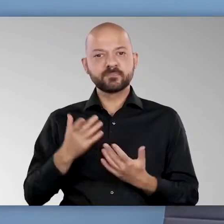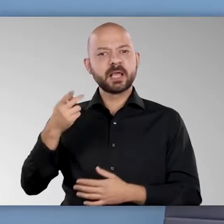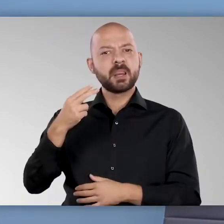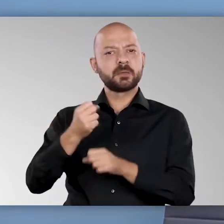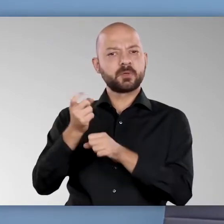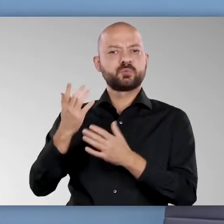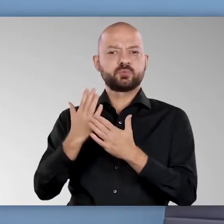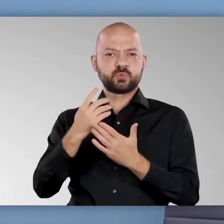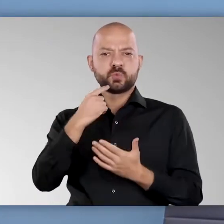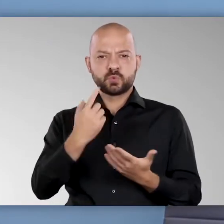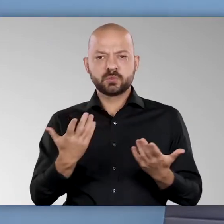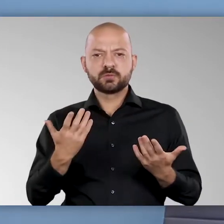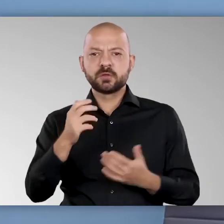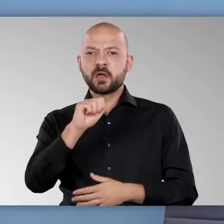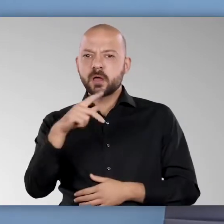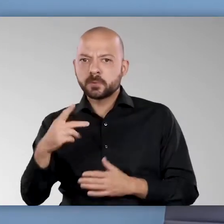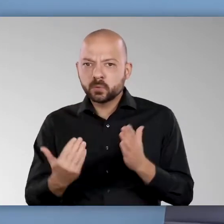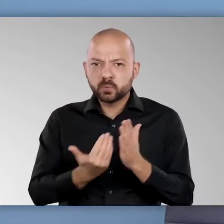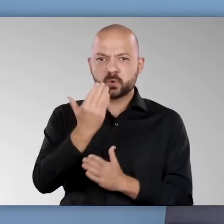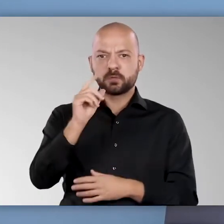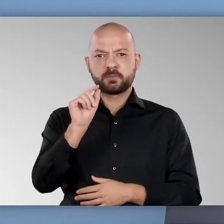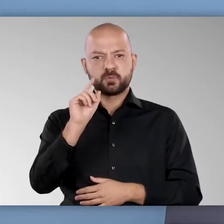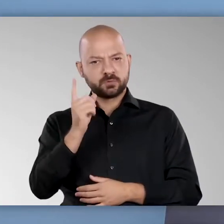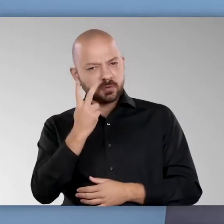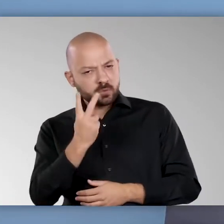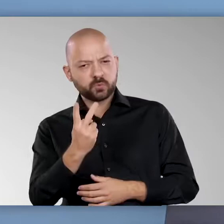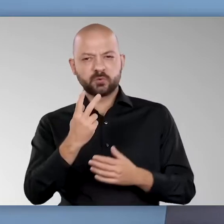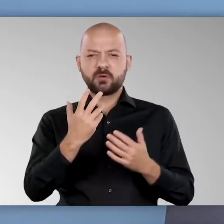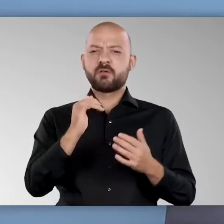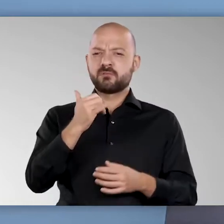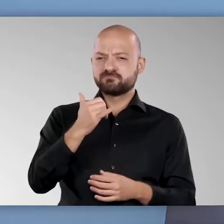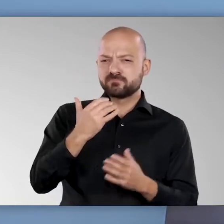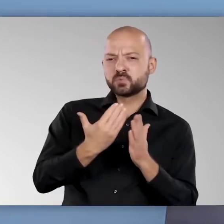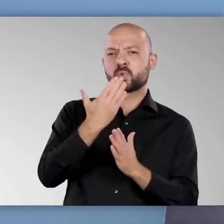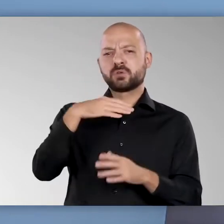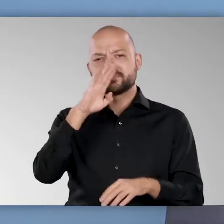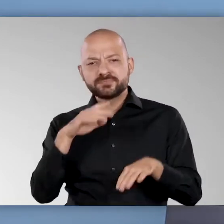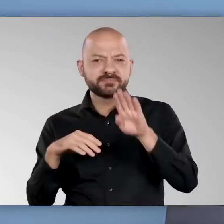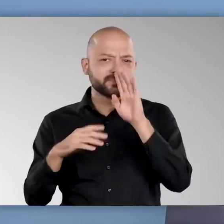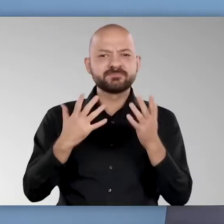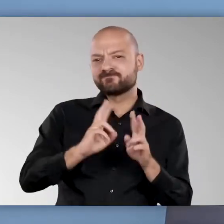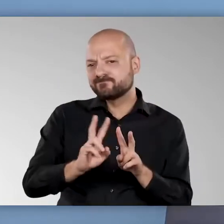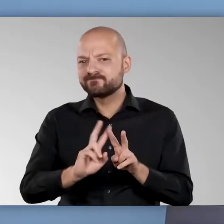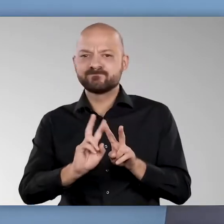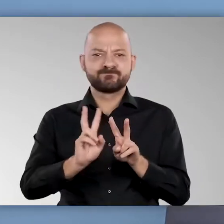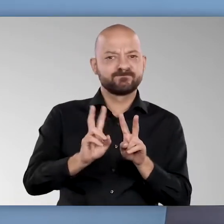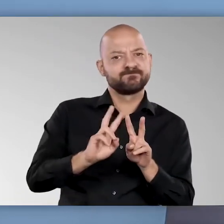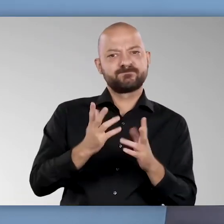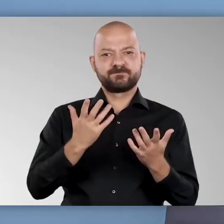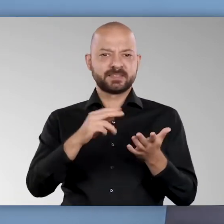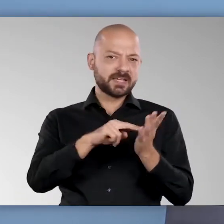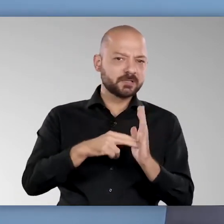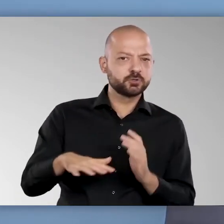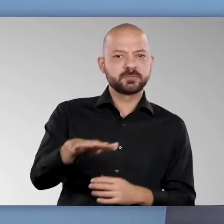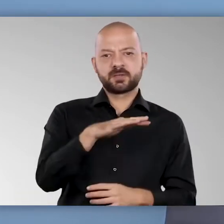gemacht. Herr Gebraun hat schon darauf hingewiesen, eine neue App bedeutet immer auch, dass man immer wieder etwas erkennt und sieht, was noch besser geht im